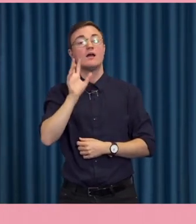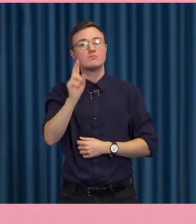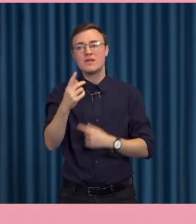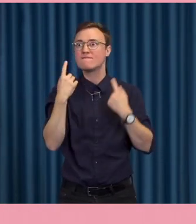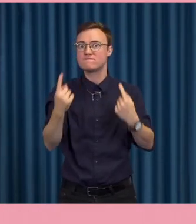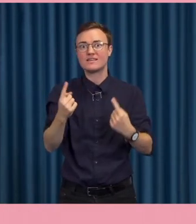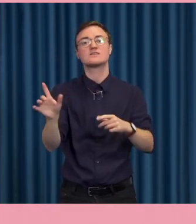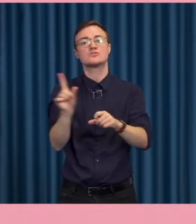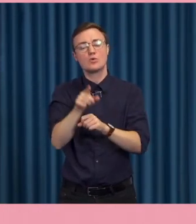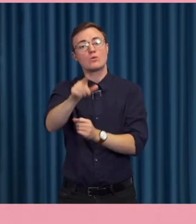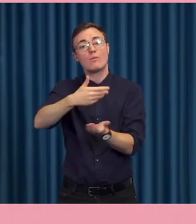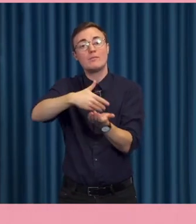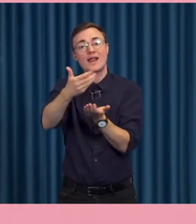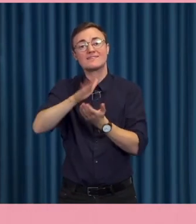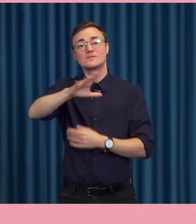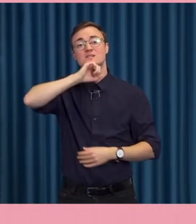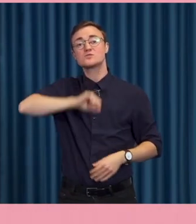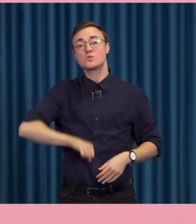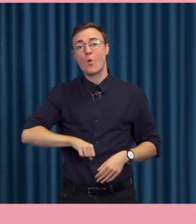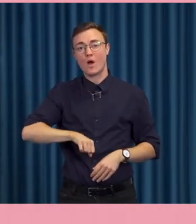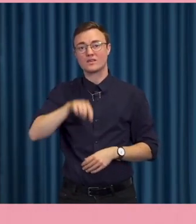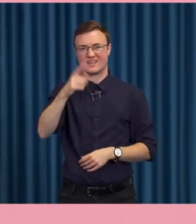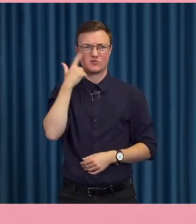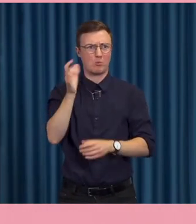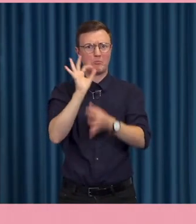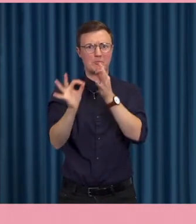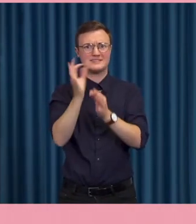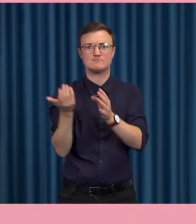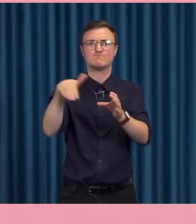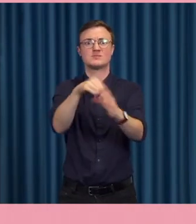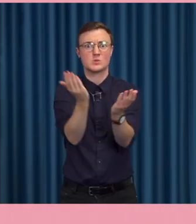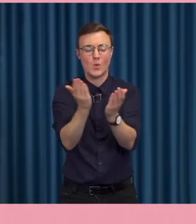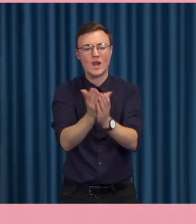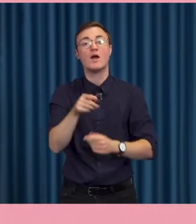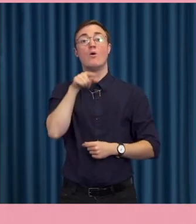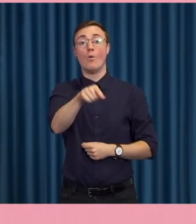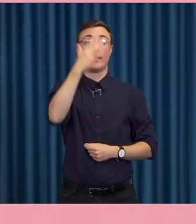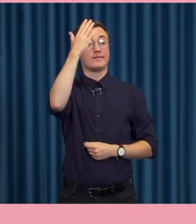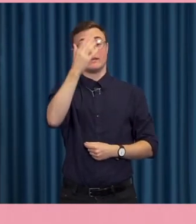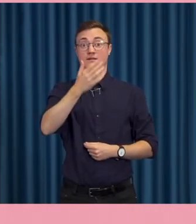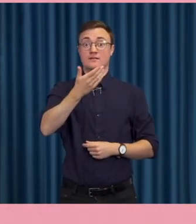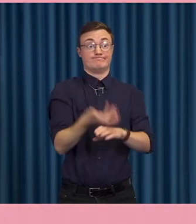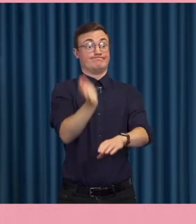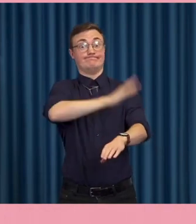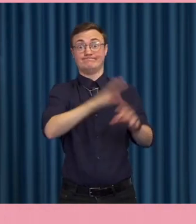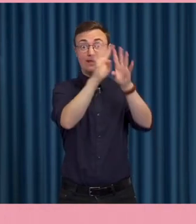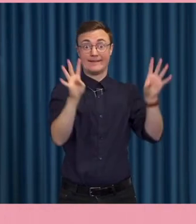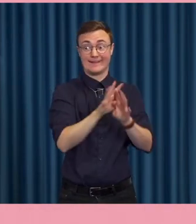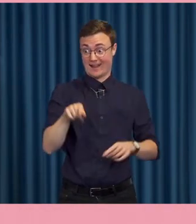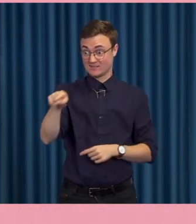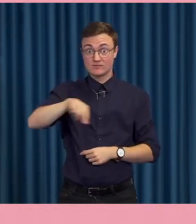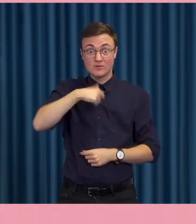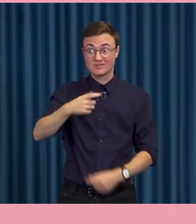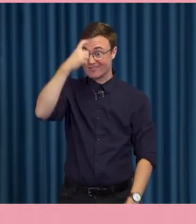moment där hon berättade om sin son som jag tror prisar på skolan som kunde någonting på nätet som hon inte förstod